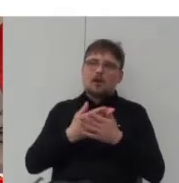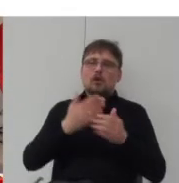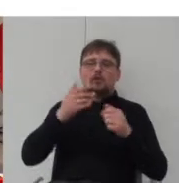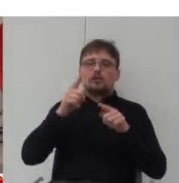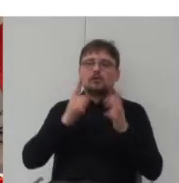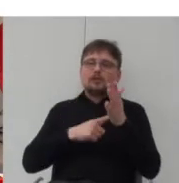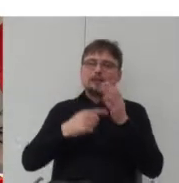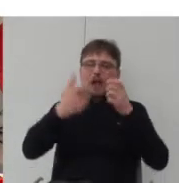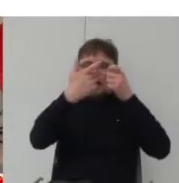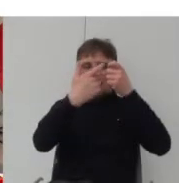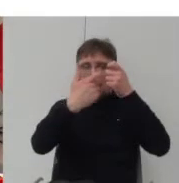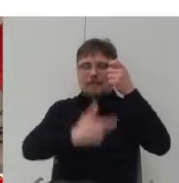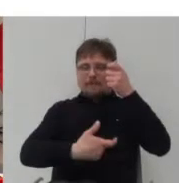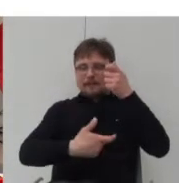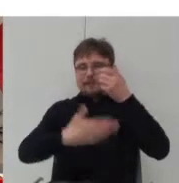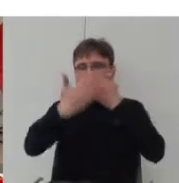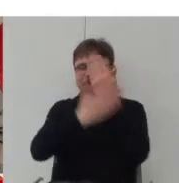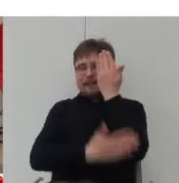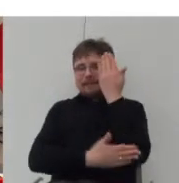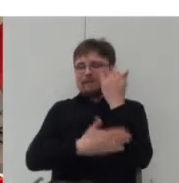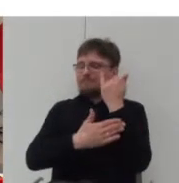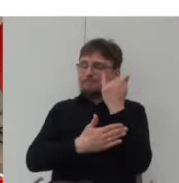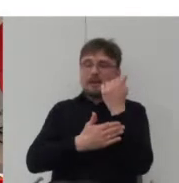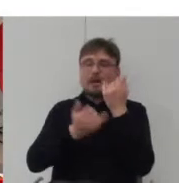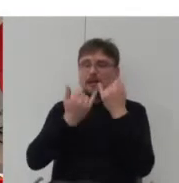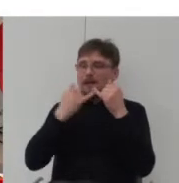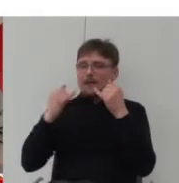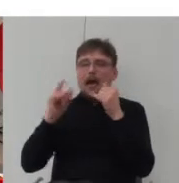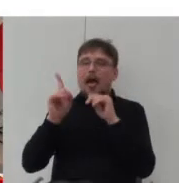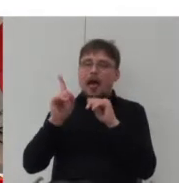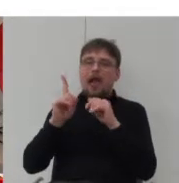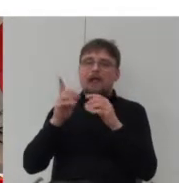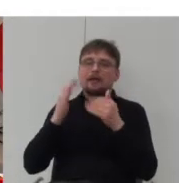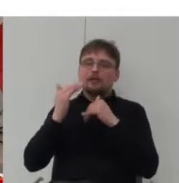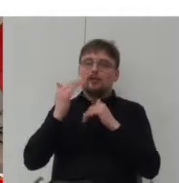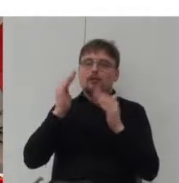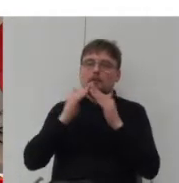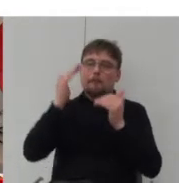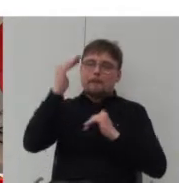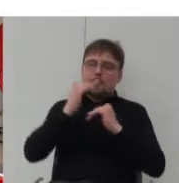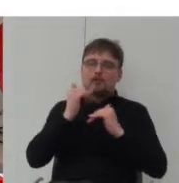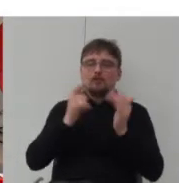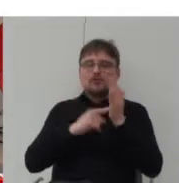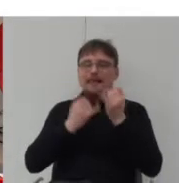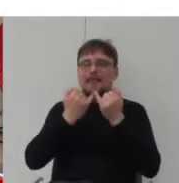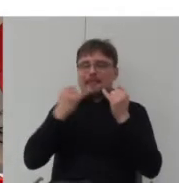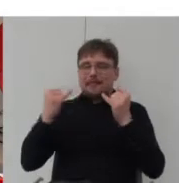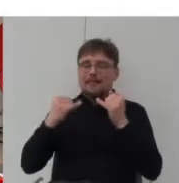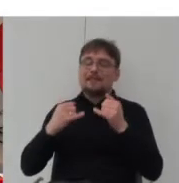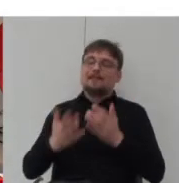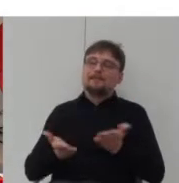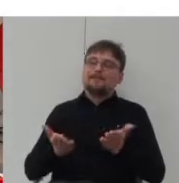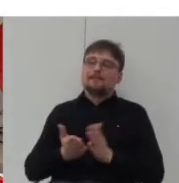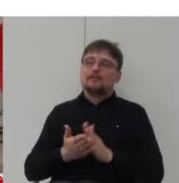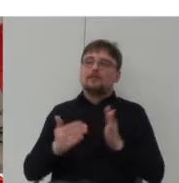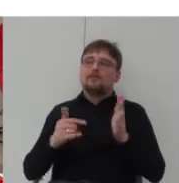no dosyć często po to by ułatwić takie możliwości ta architektura projektowana jest jako